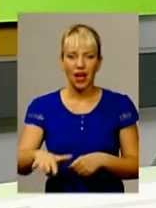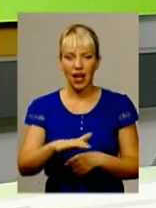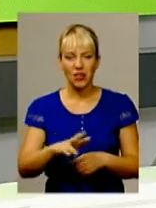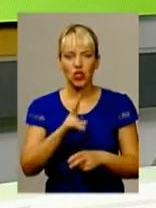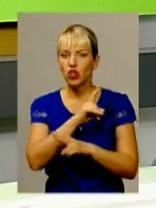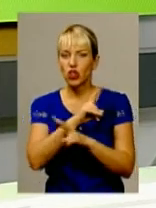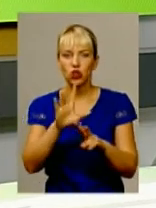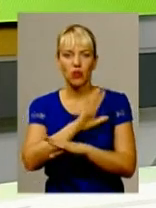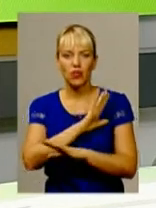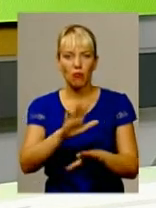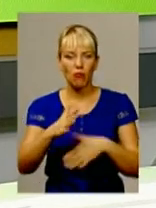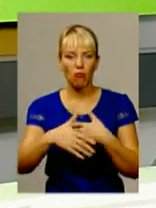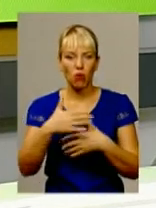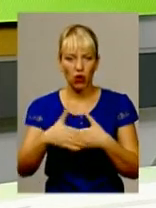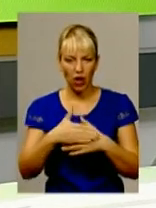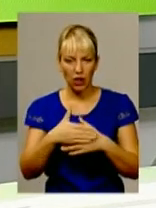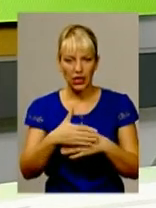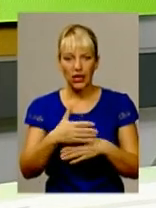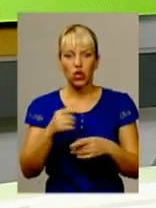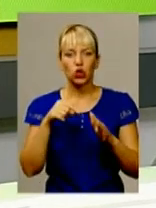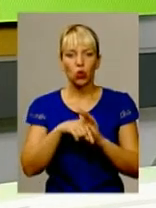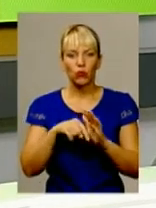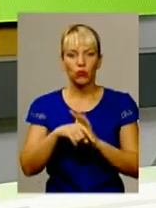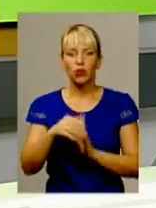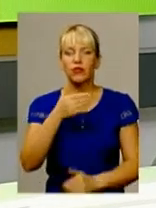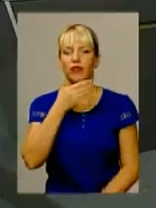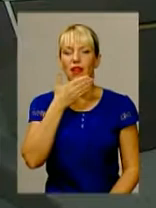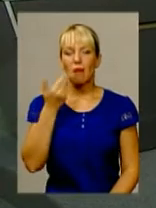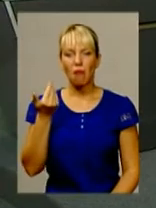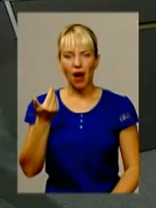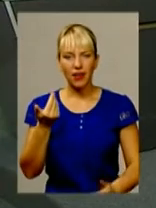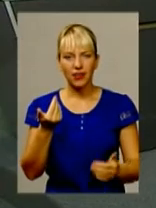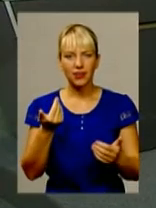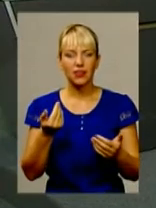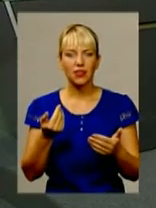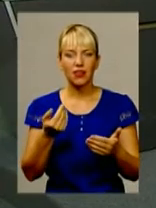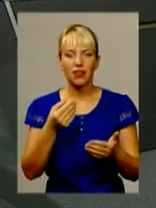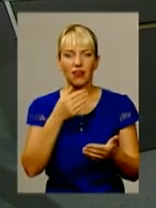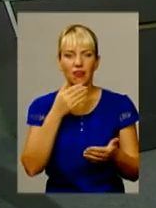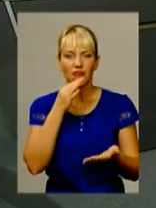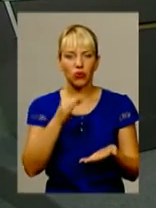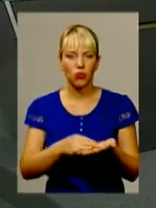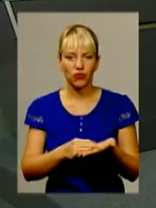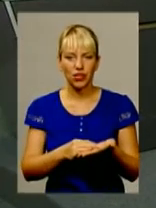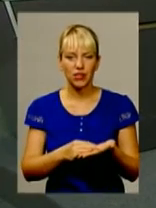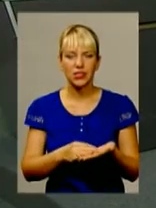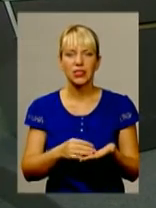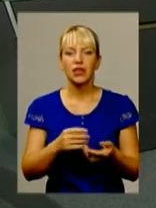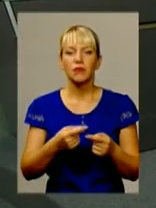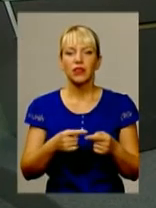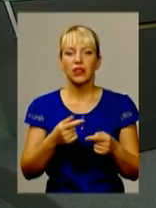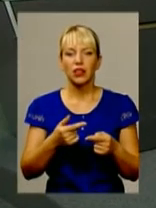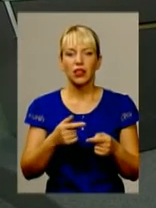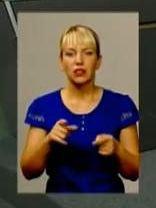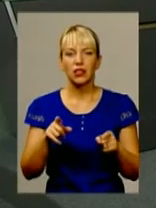не видно в цьому ніяких. Тобто, немає дії певної. До речі, за такий похід від Гереї вже поплатилася лідера